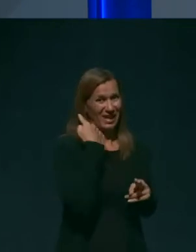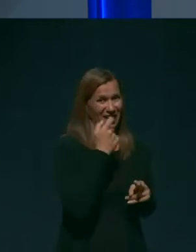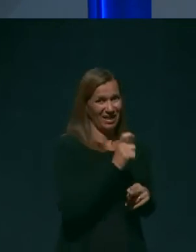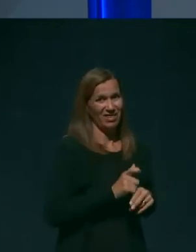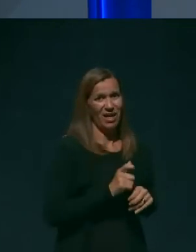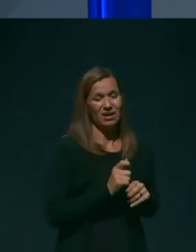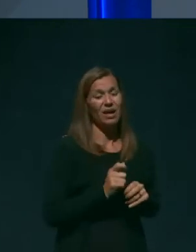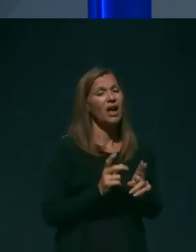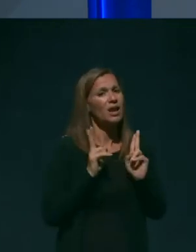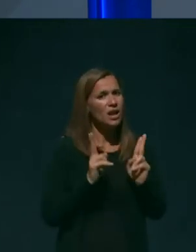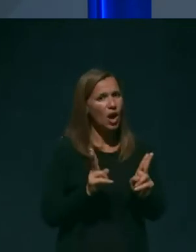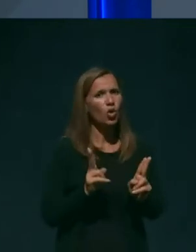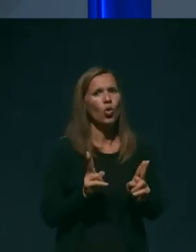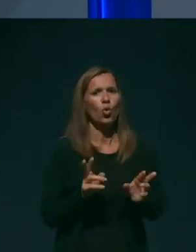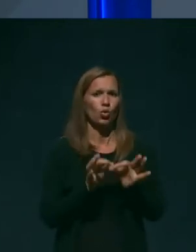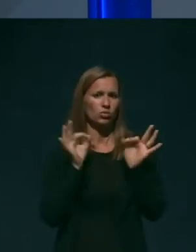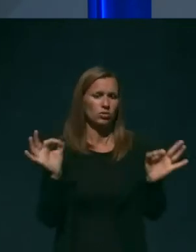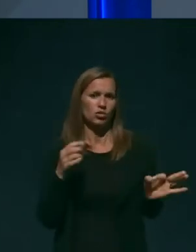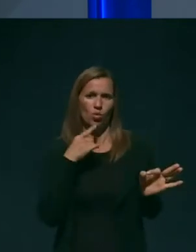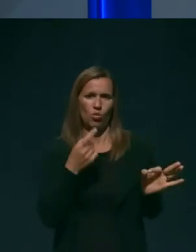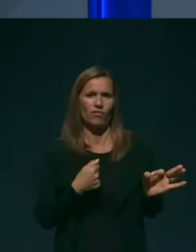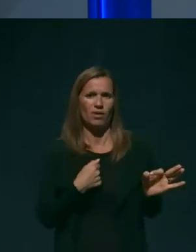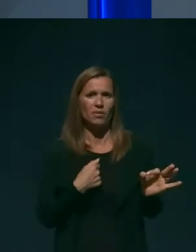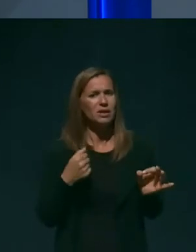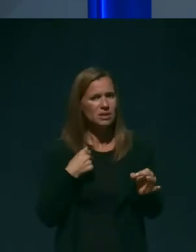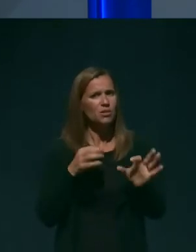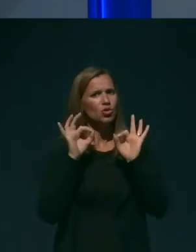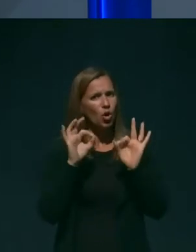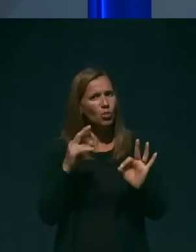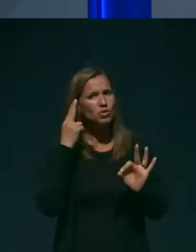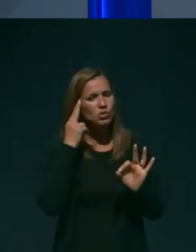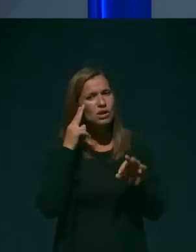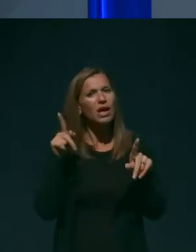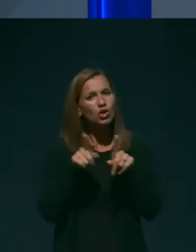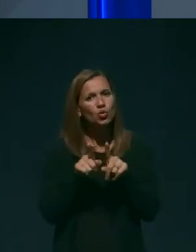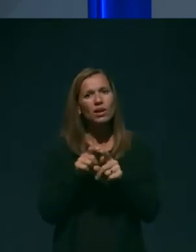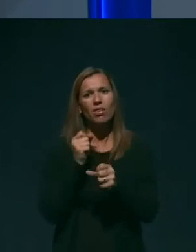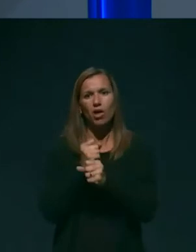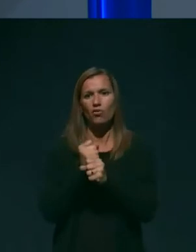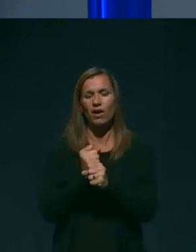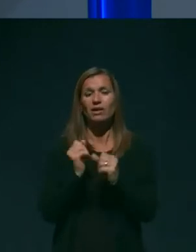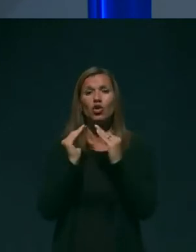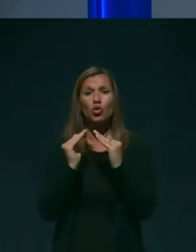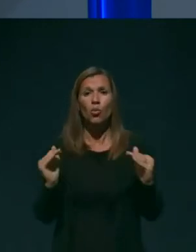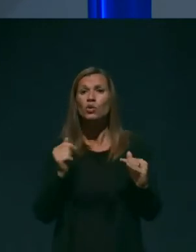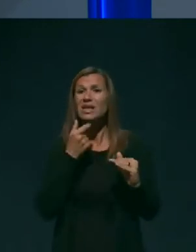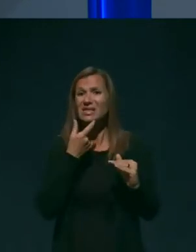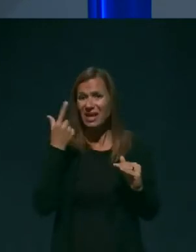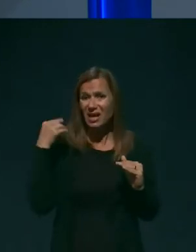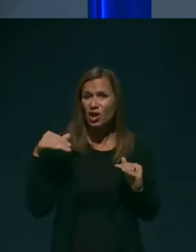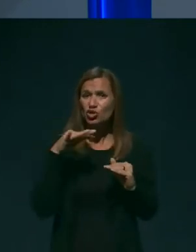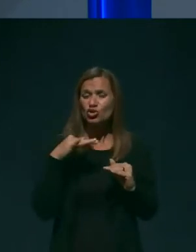rečem, da sem do dobra spoznala tudi delovanje domov za starejše iz druge perspektive.